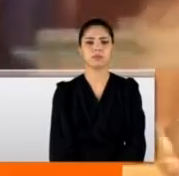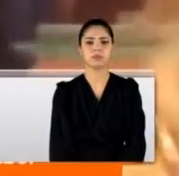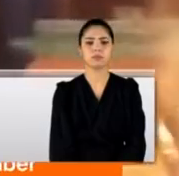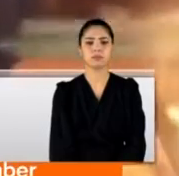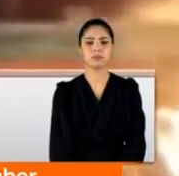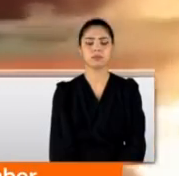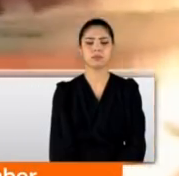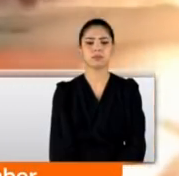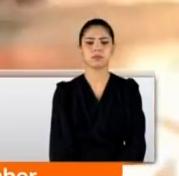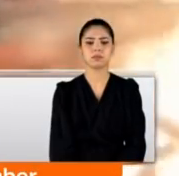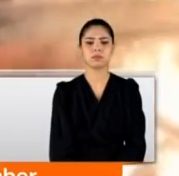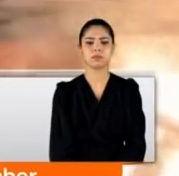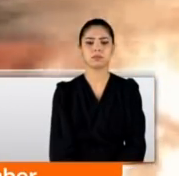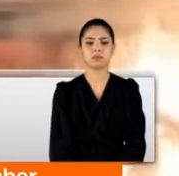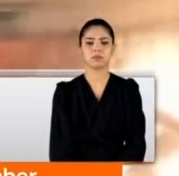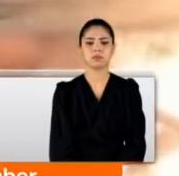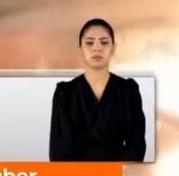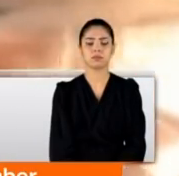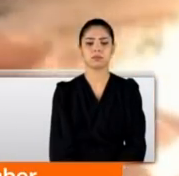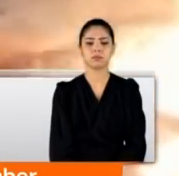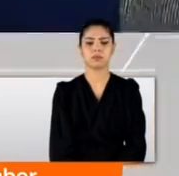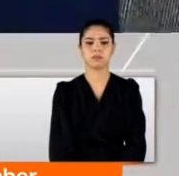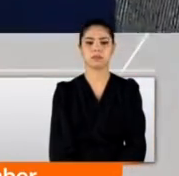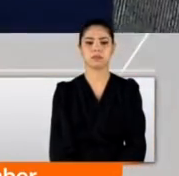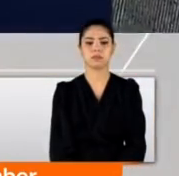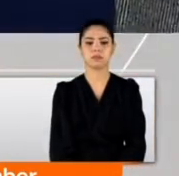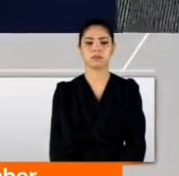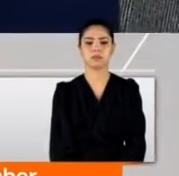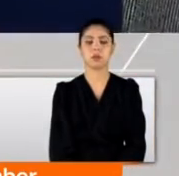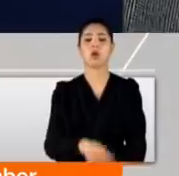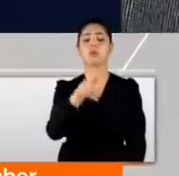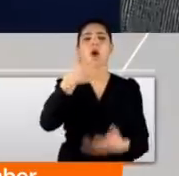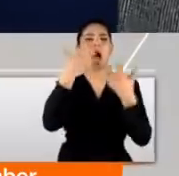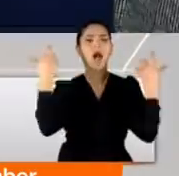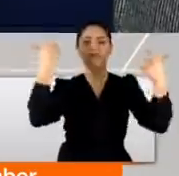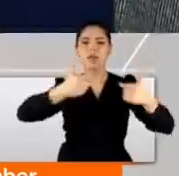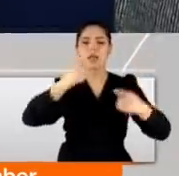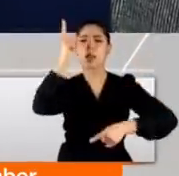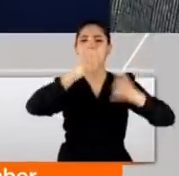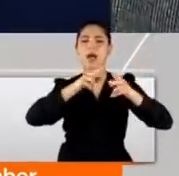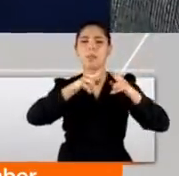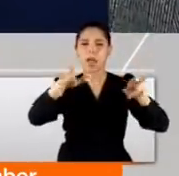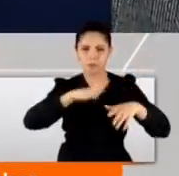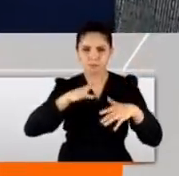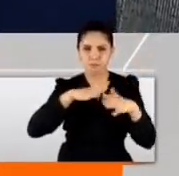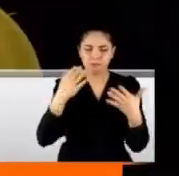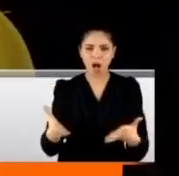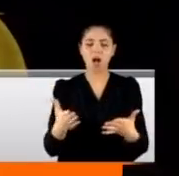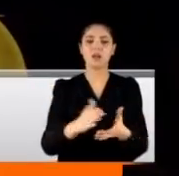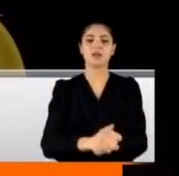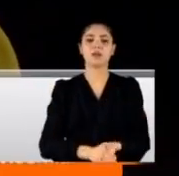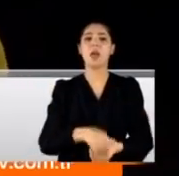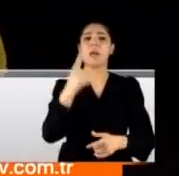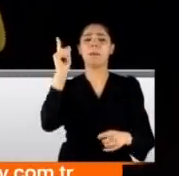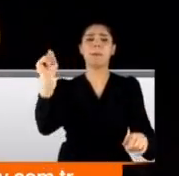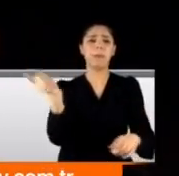Şu anda dışarılara düştük. Çoluk çocuk hepsi dışarıda. Ahırlarda bazı yıkılmalar ve çatlaklar söz konusu. Bir